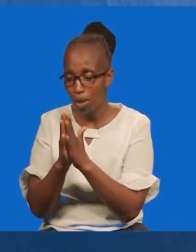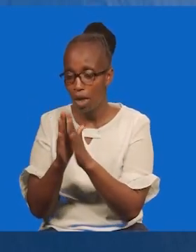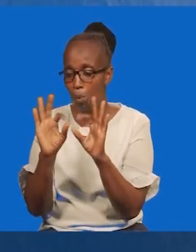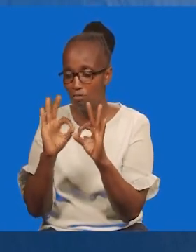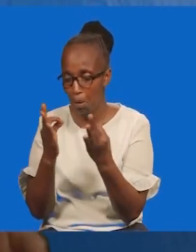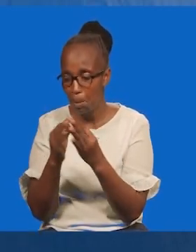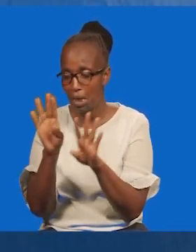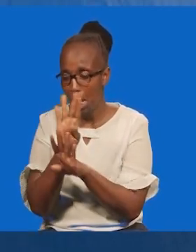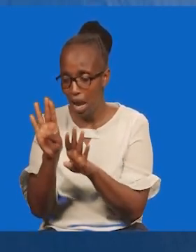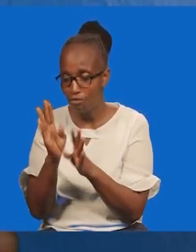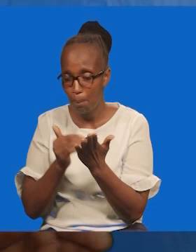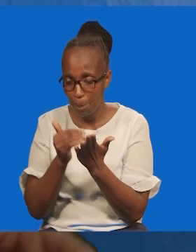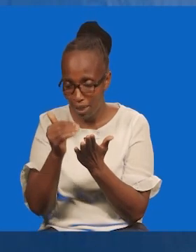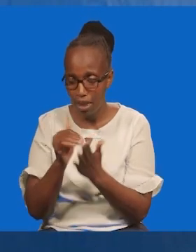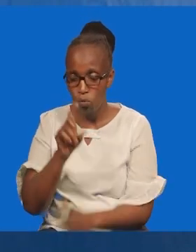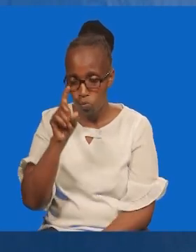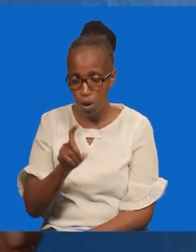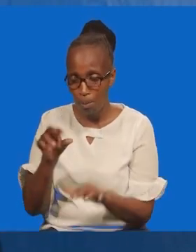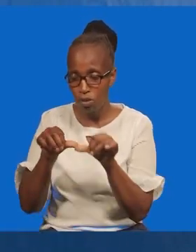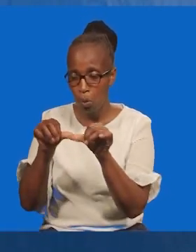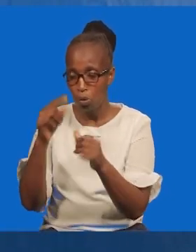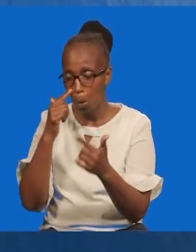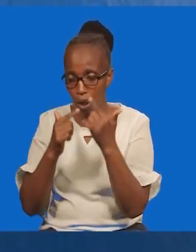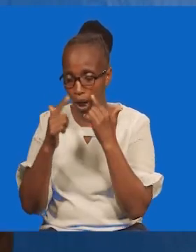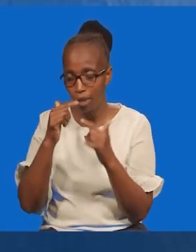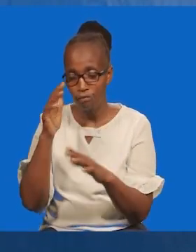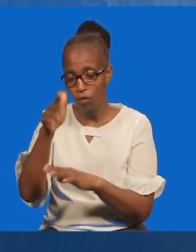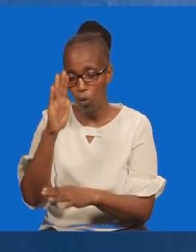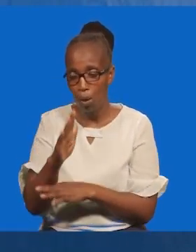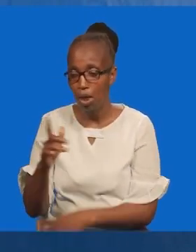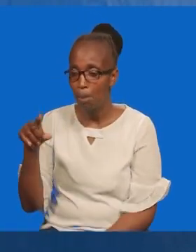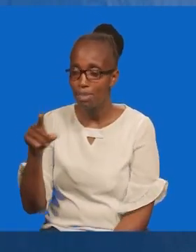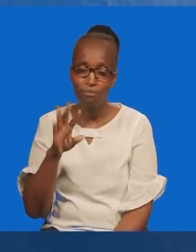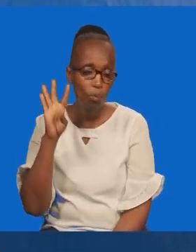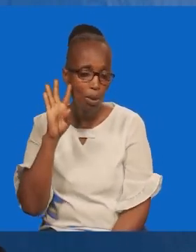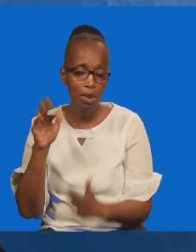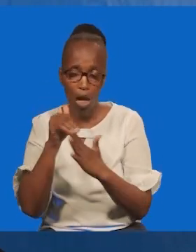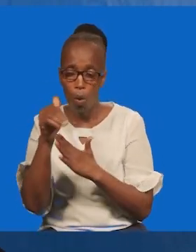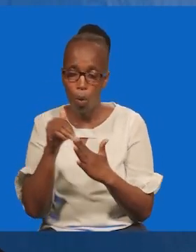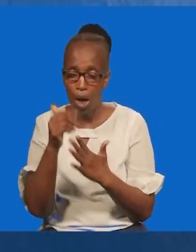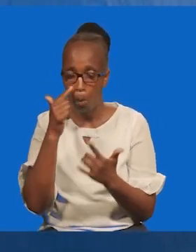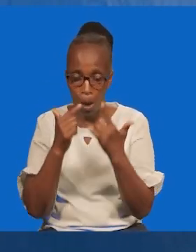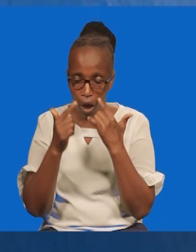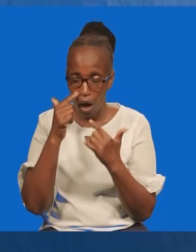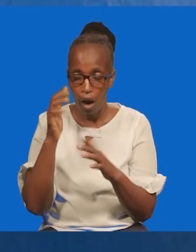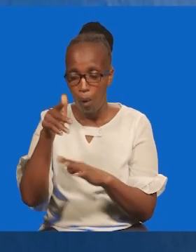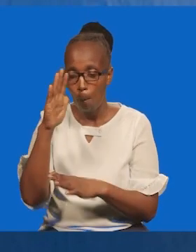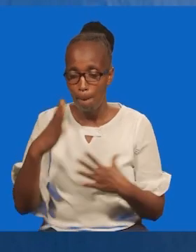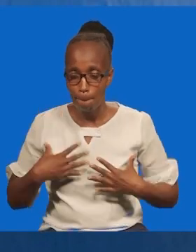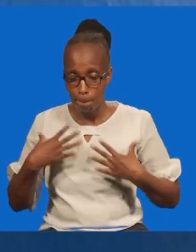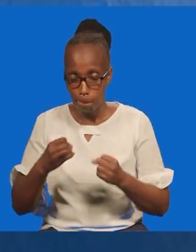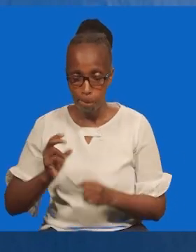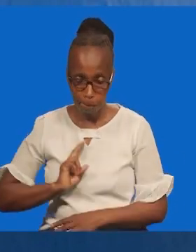zetu. Kila maali. Kila sehemu. Hata kama ni wapitumlilie mwenyezi mungu. Na ataweza na kusikia kilio chetu. Na